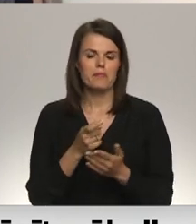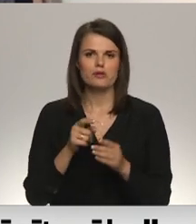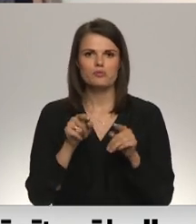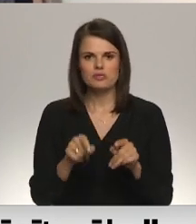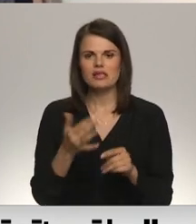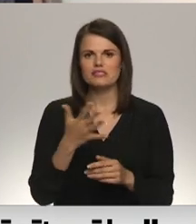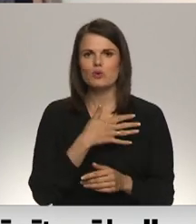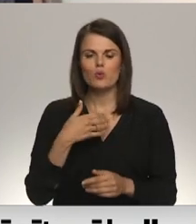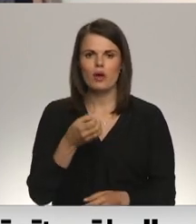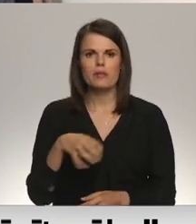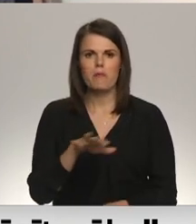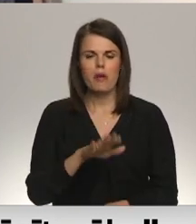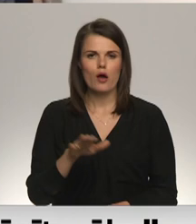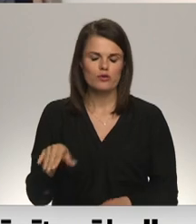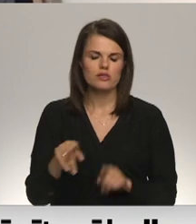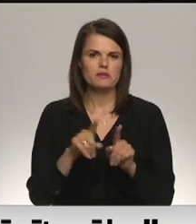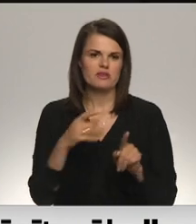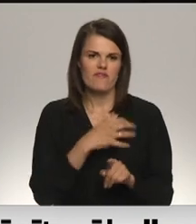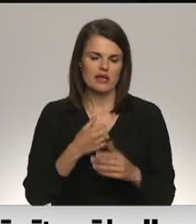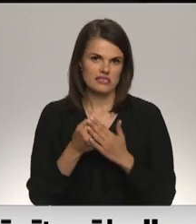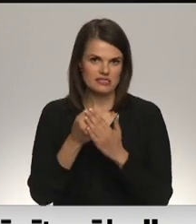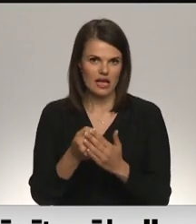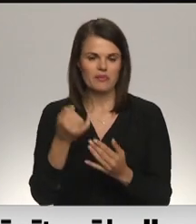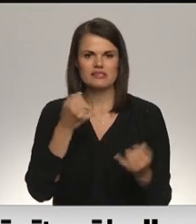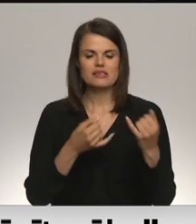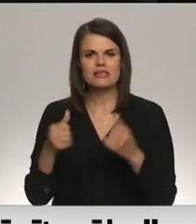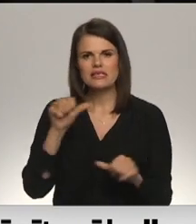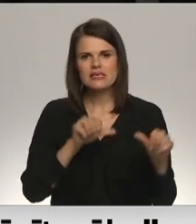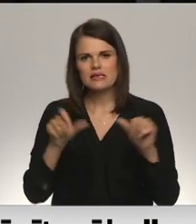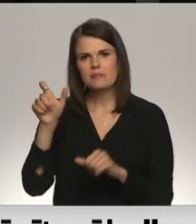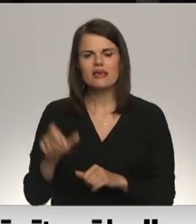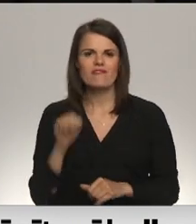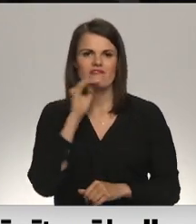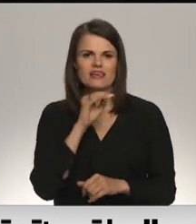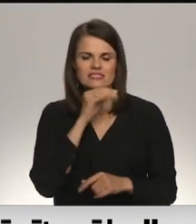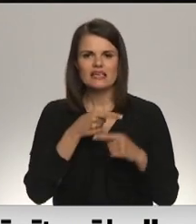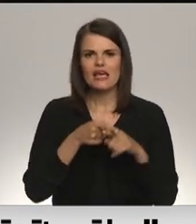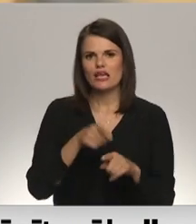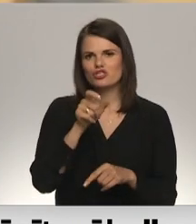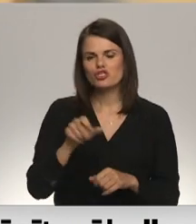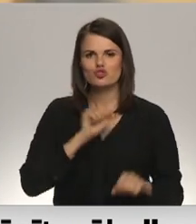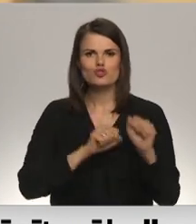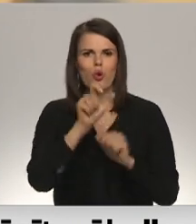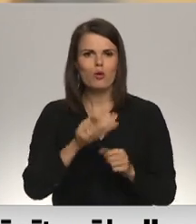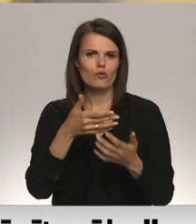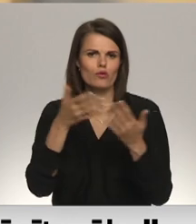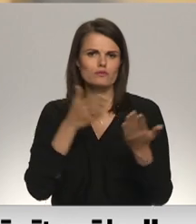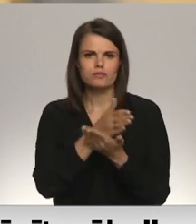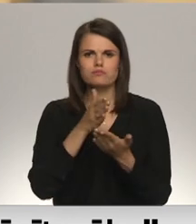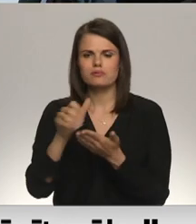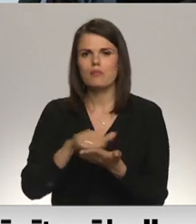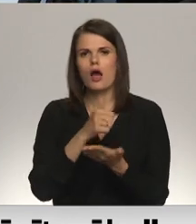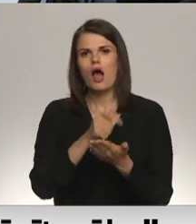pirmskolās ir nepieciešamas atbalsts. Ķimiķi, fiziķi, inženieri, sportisti un daudz citu specialitāšu pārstāvju